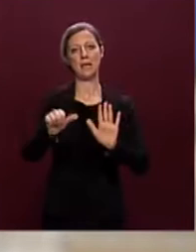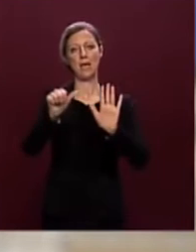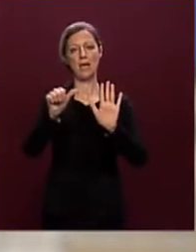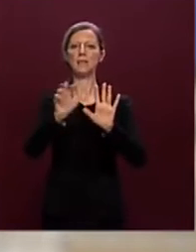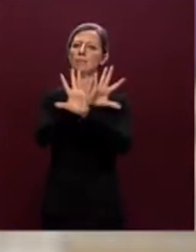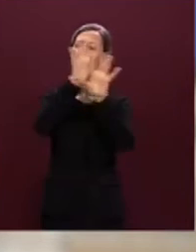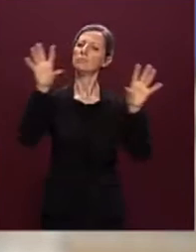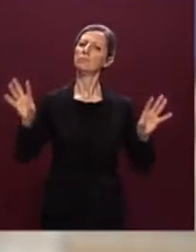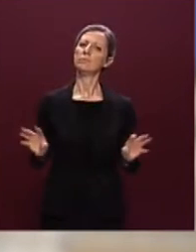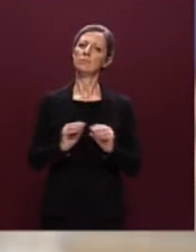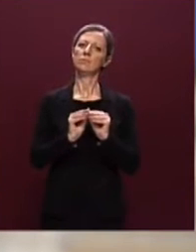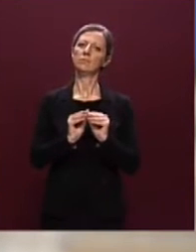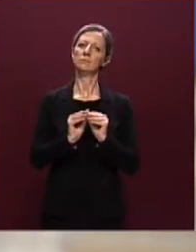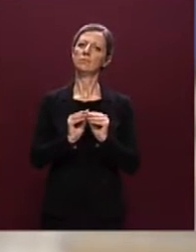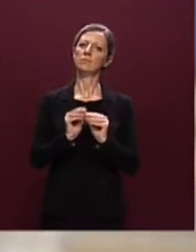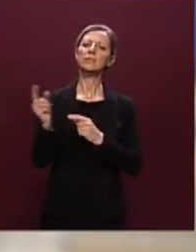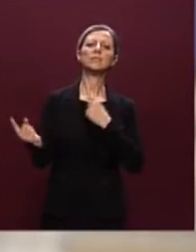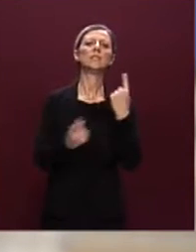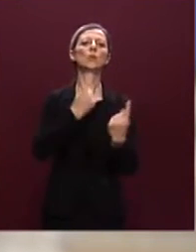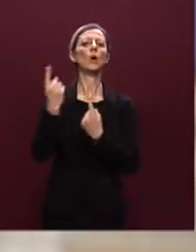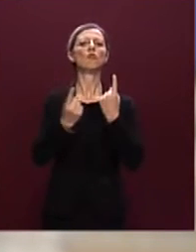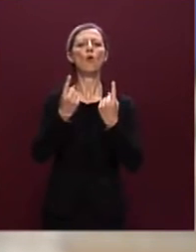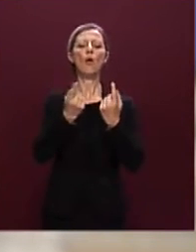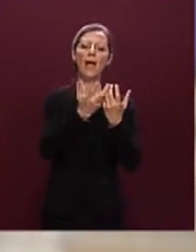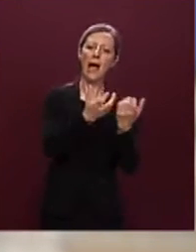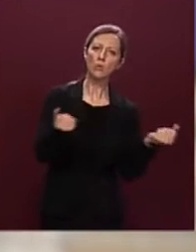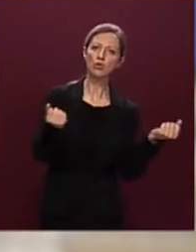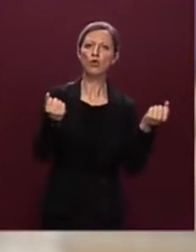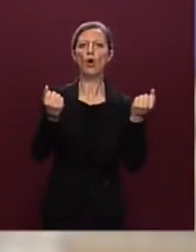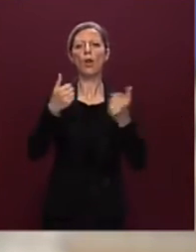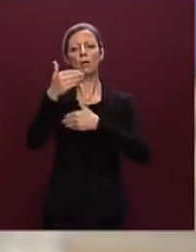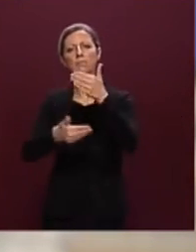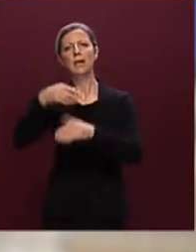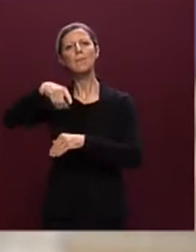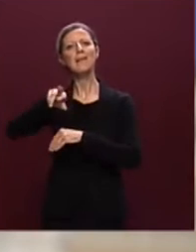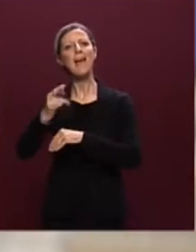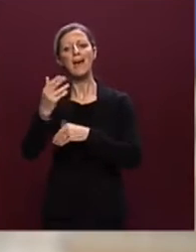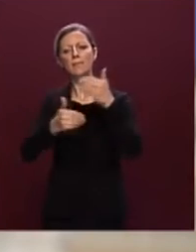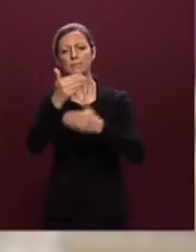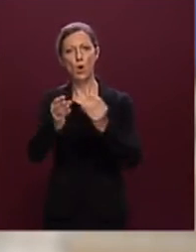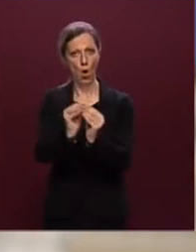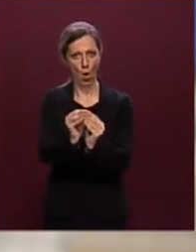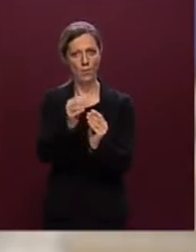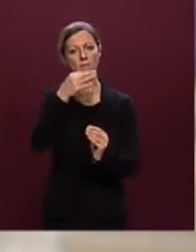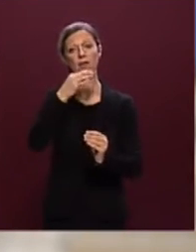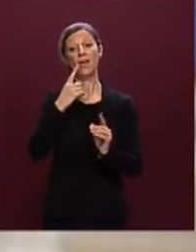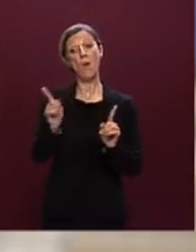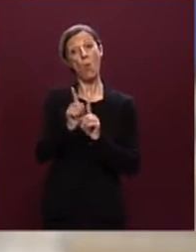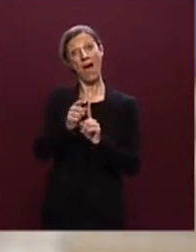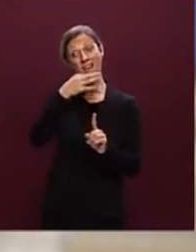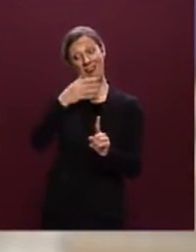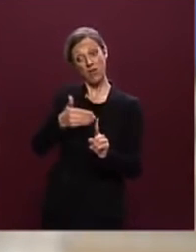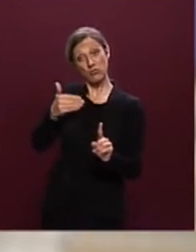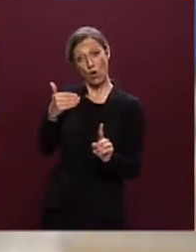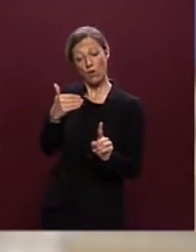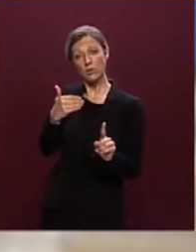sulla fase e sullo stato di attuazione e andamento del piano di azione di ripresa e resilienza, che, così come le precedenti relazioni, avrà la